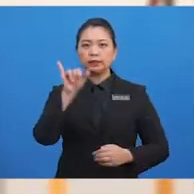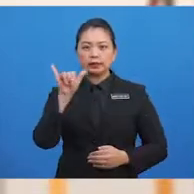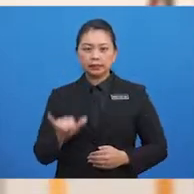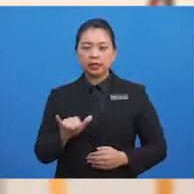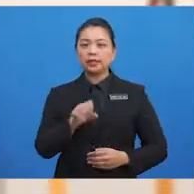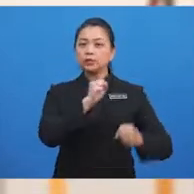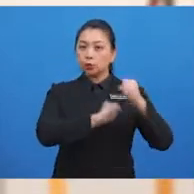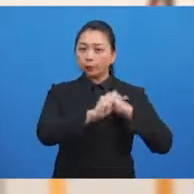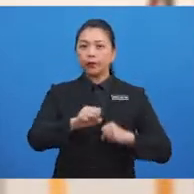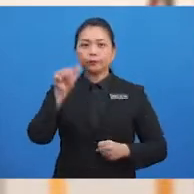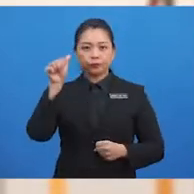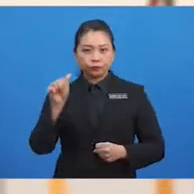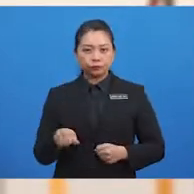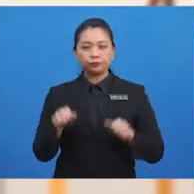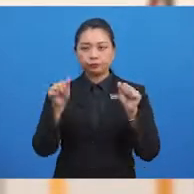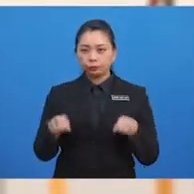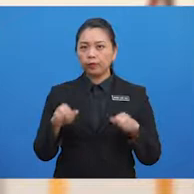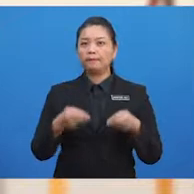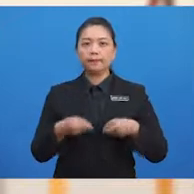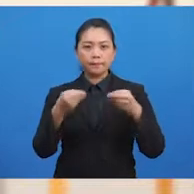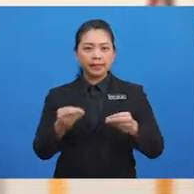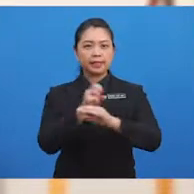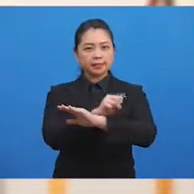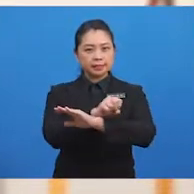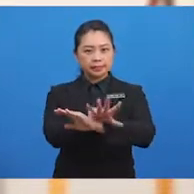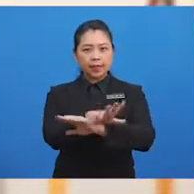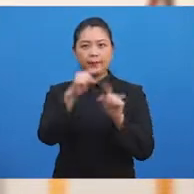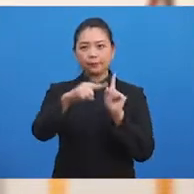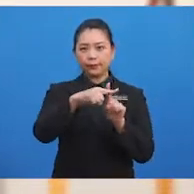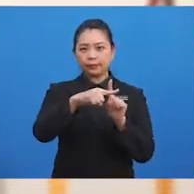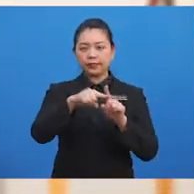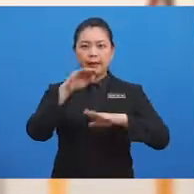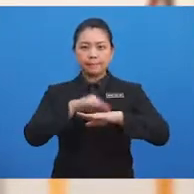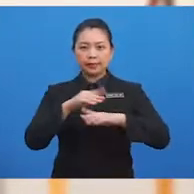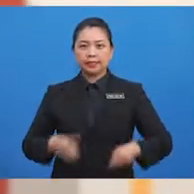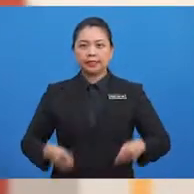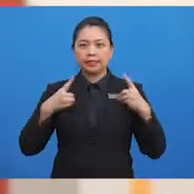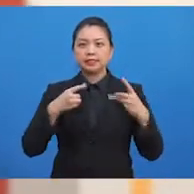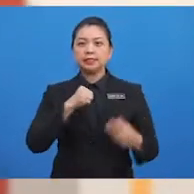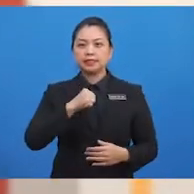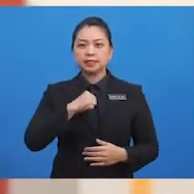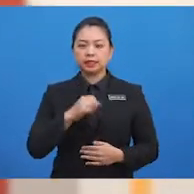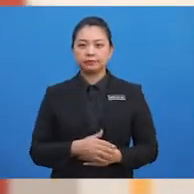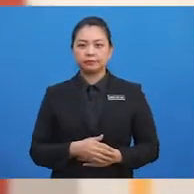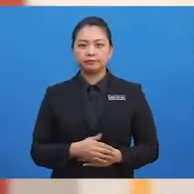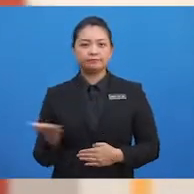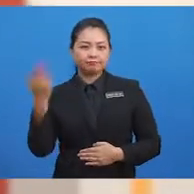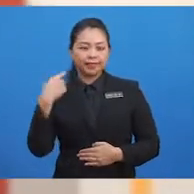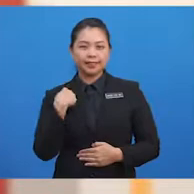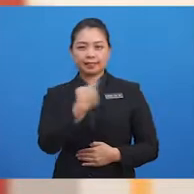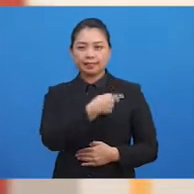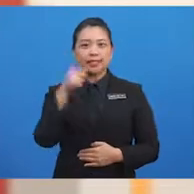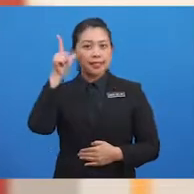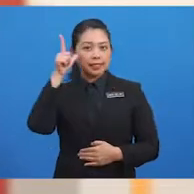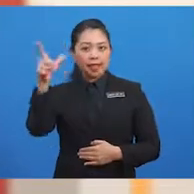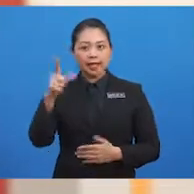boleh memberi kesan positif pada diri sendiri. Mari kita lihat